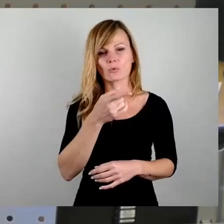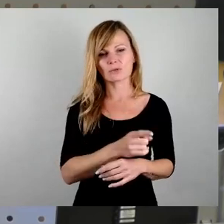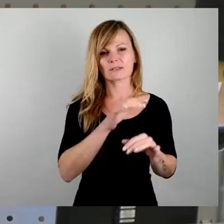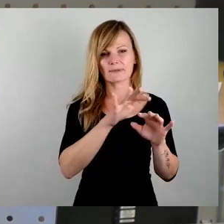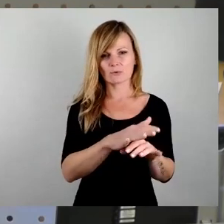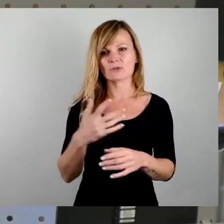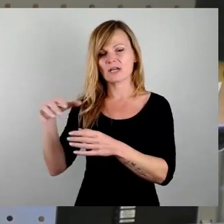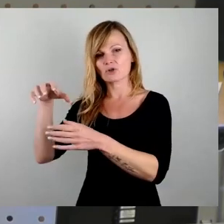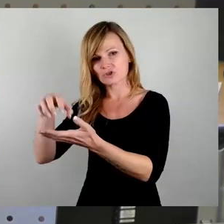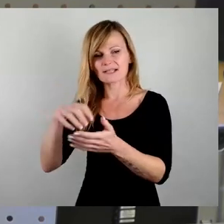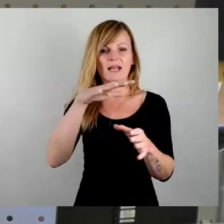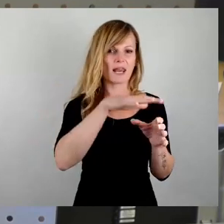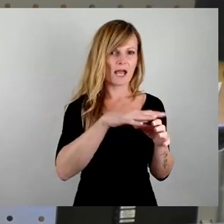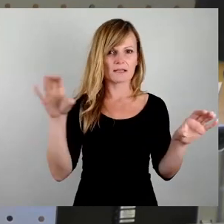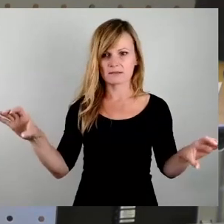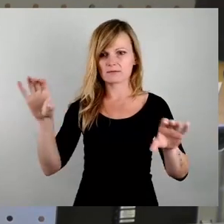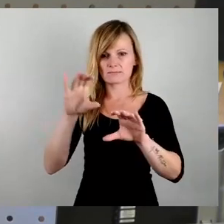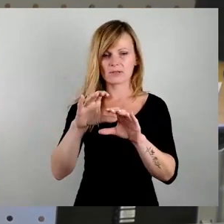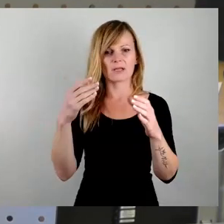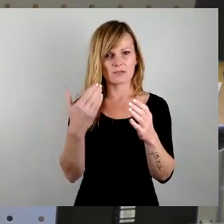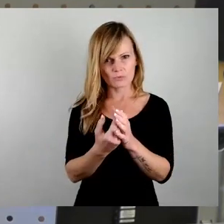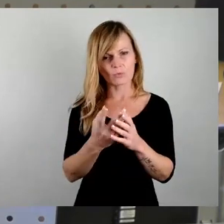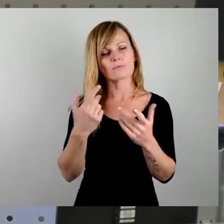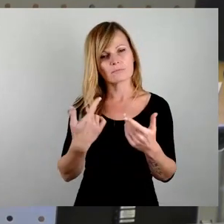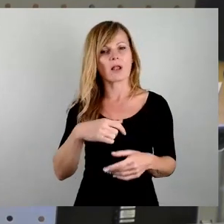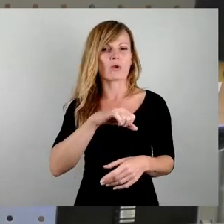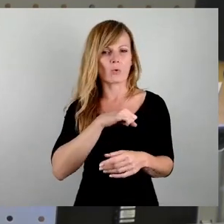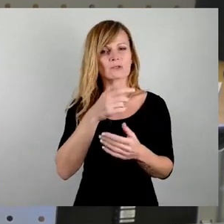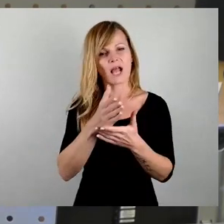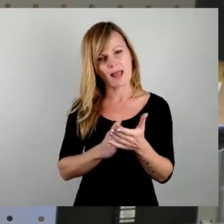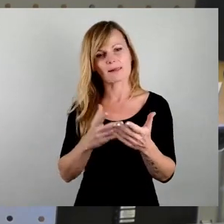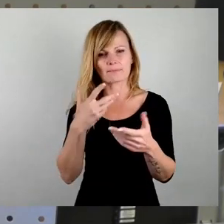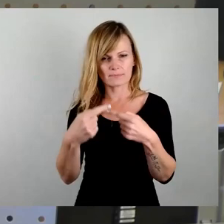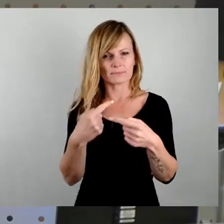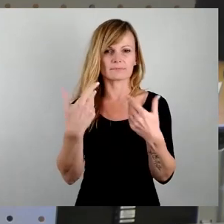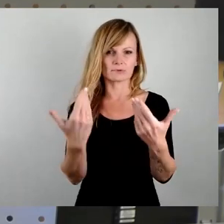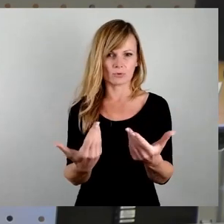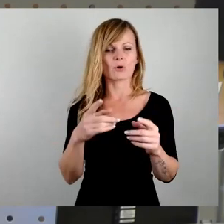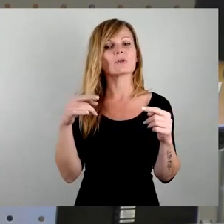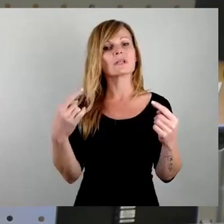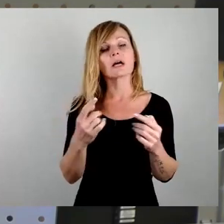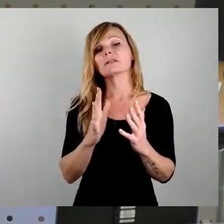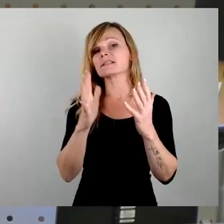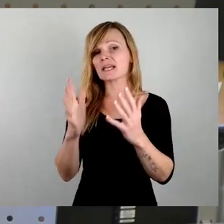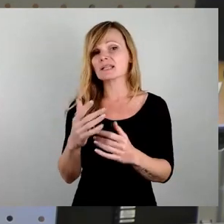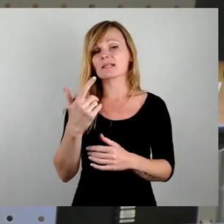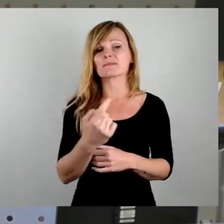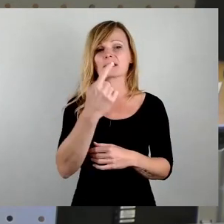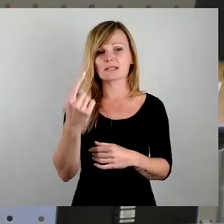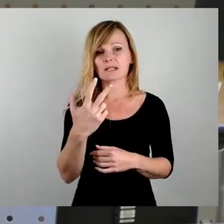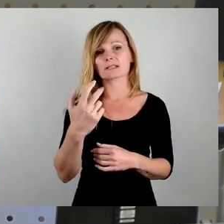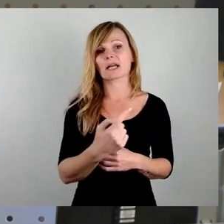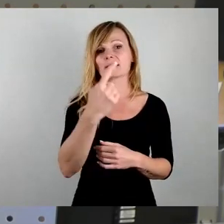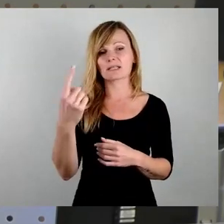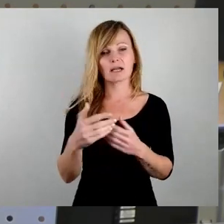dann quasi eine Rentierlichkeit halbwegs erreicht wird und wir dann in 10, in 20, in 30 Jahren ganz viele